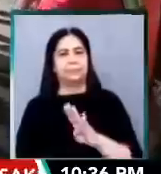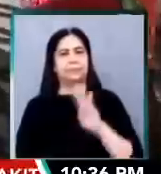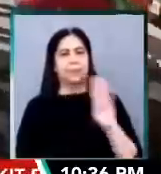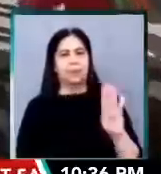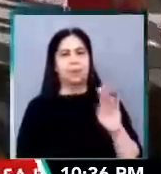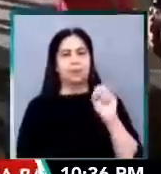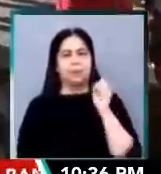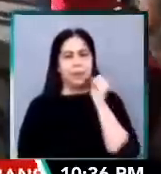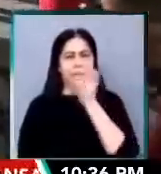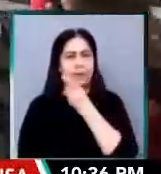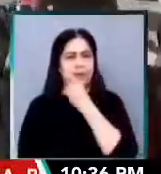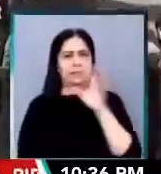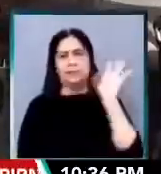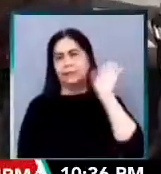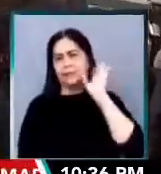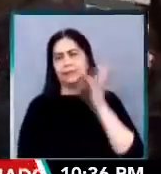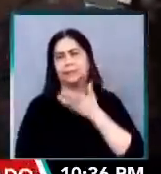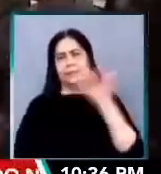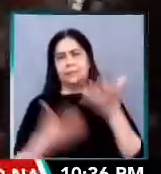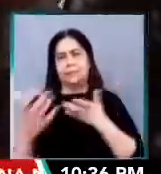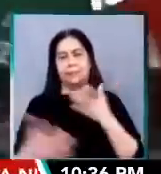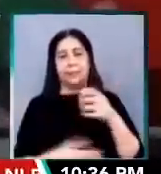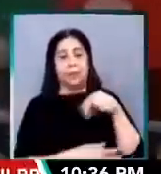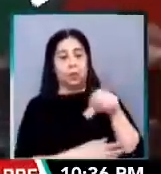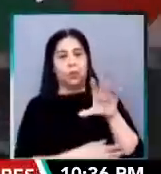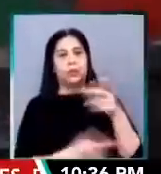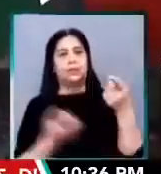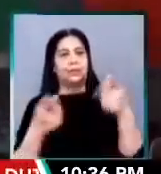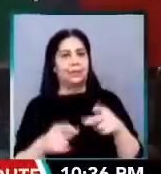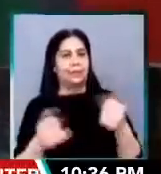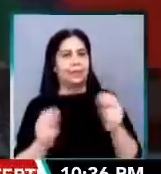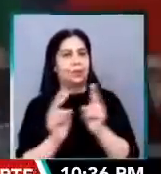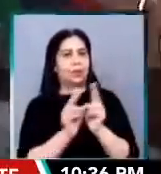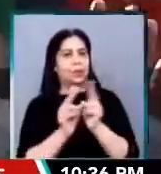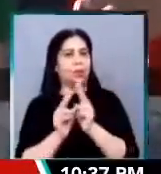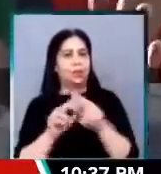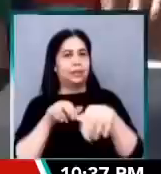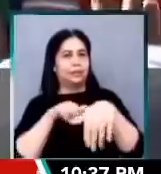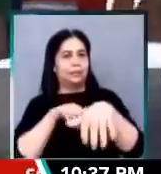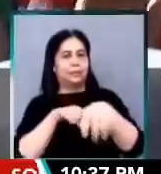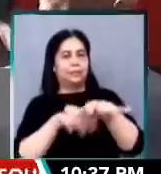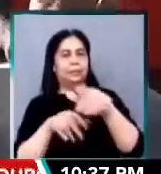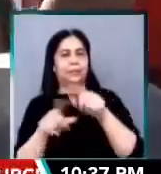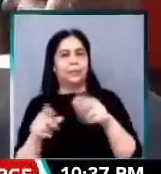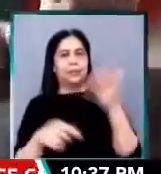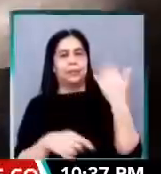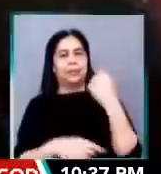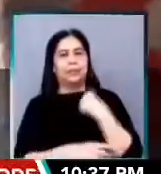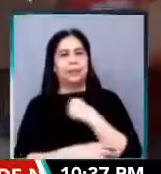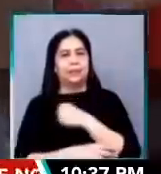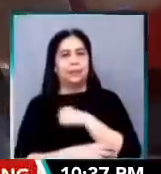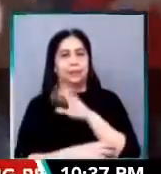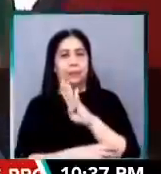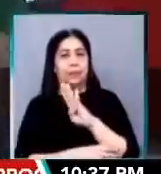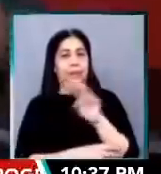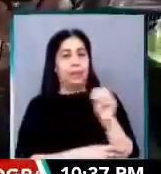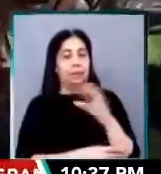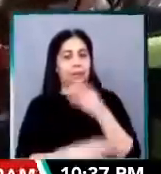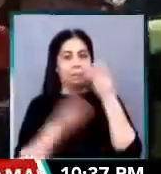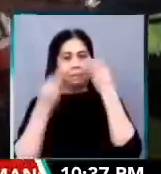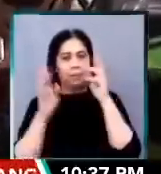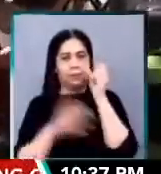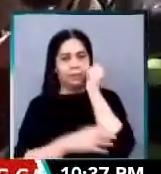Sa Quezon City sinagawa ngayon ang Unity Caravan ng tambalang dating Sen. Bongbong Marcos at Mayor Sara Duterte.